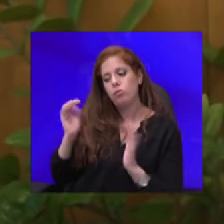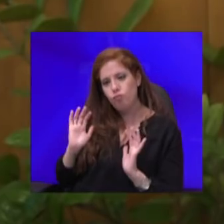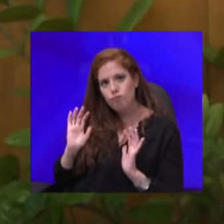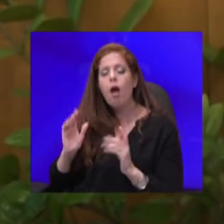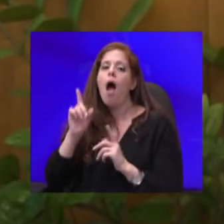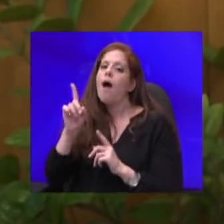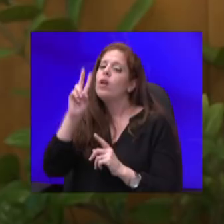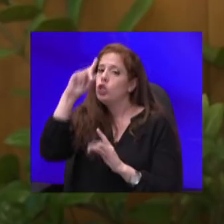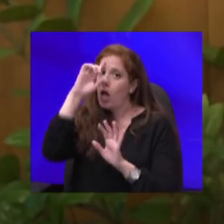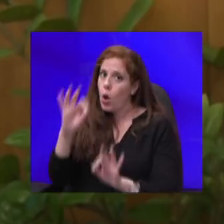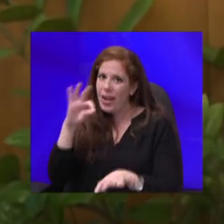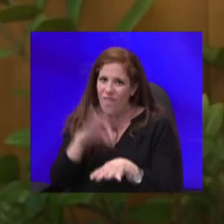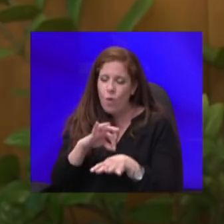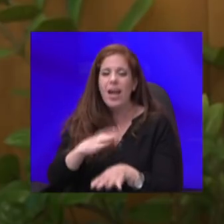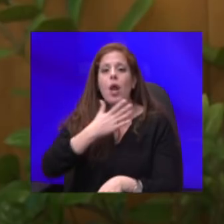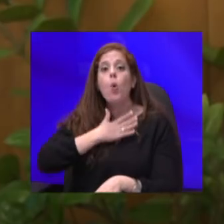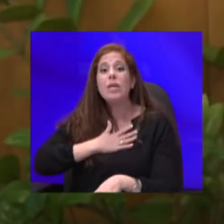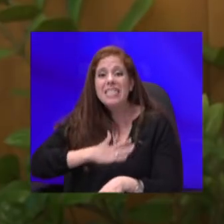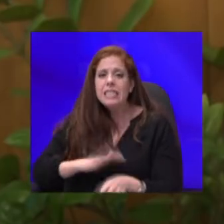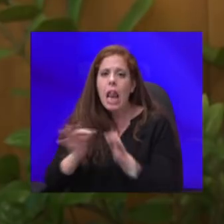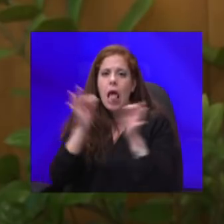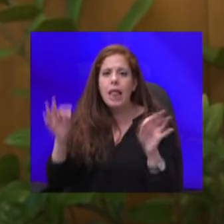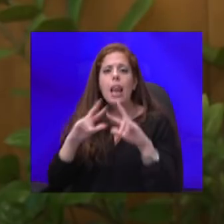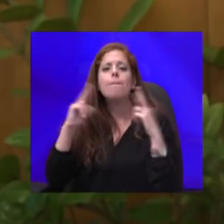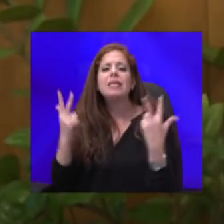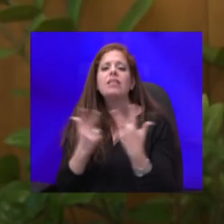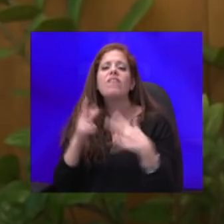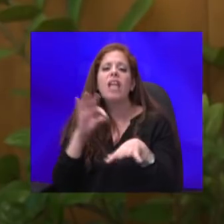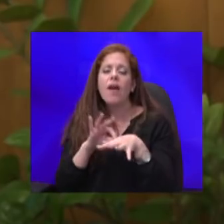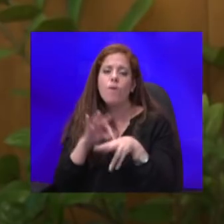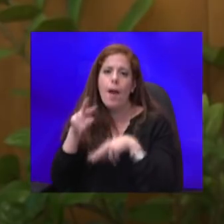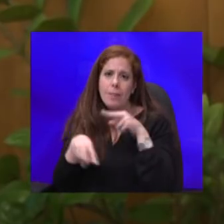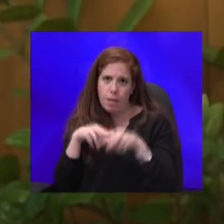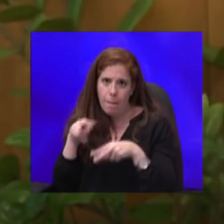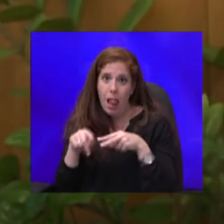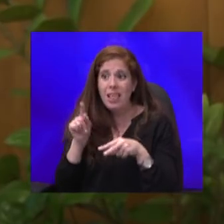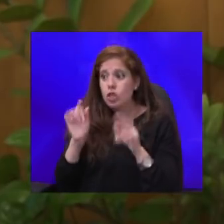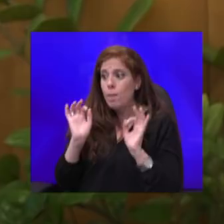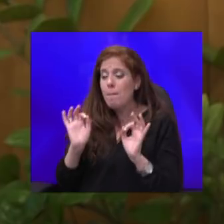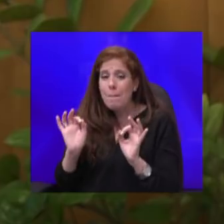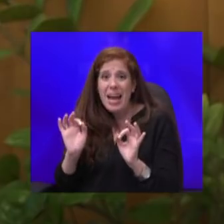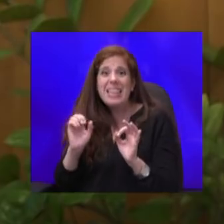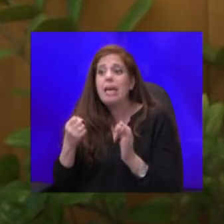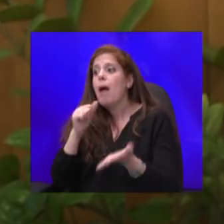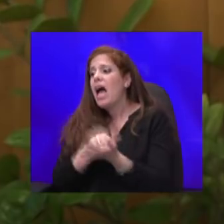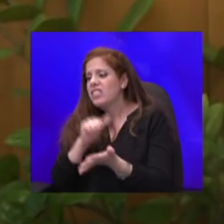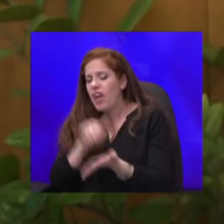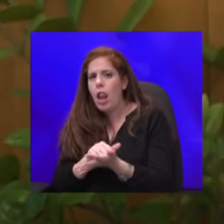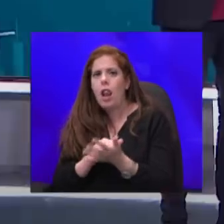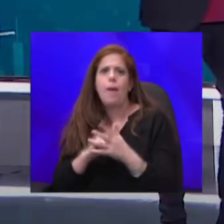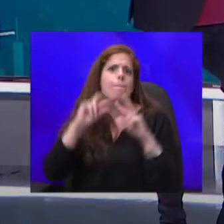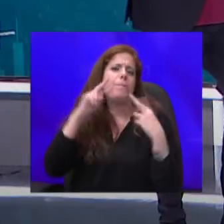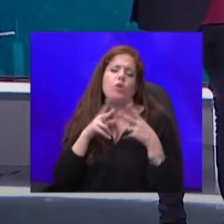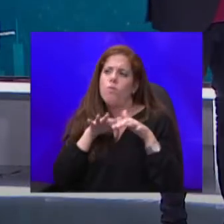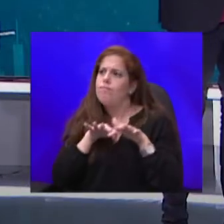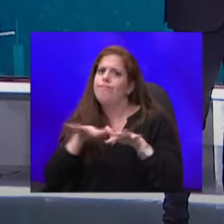נרצה להתחיל עם הצוות הרפואי המטפל, כדי שבאמת אם חלילה יהיה פה גל של קורונה, יחד עם גל של